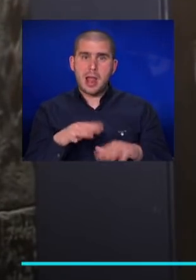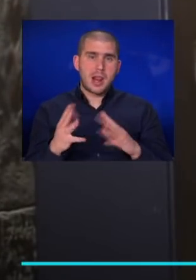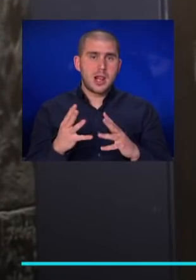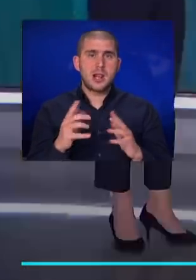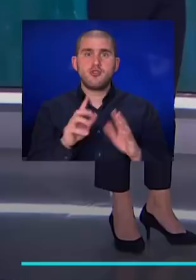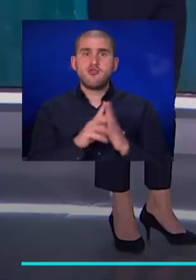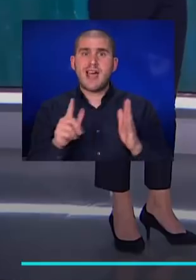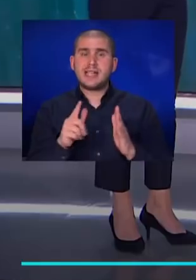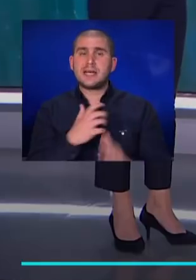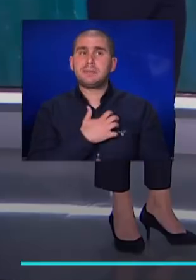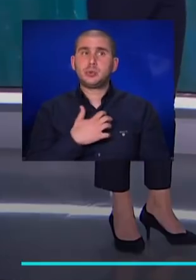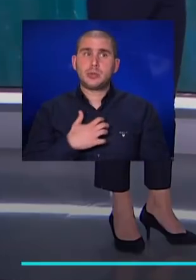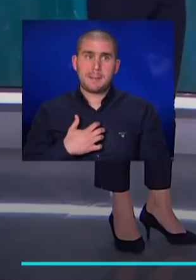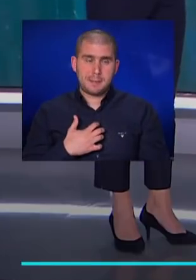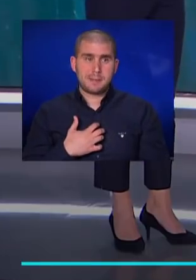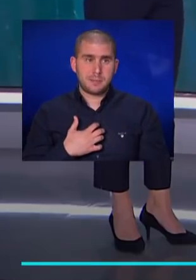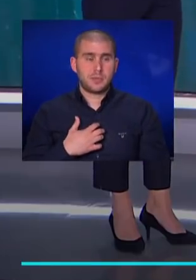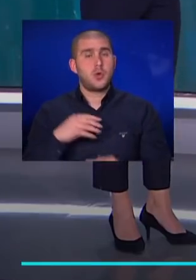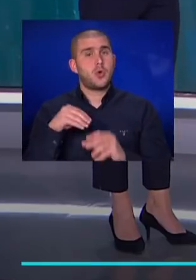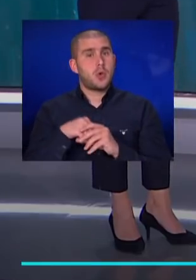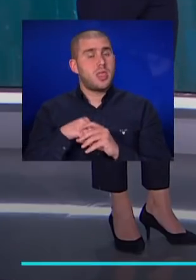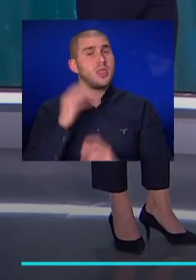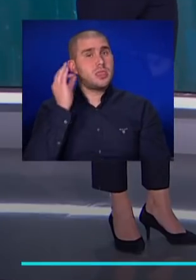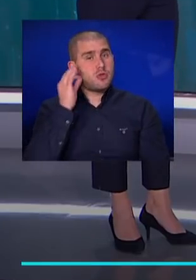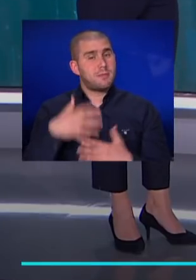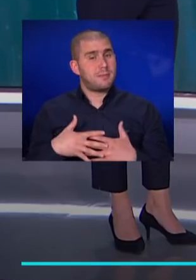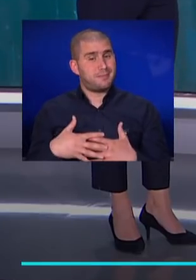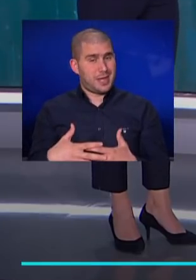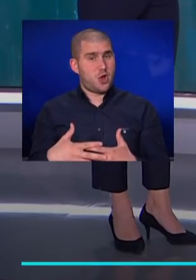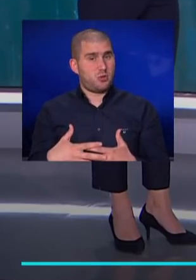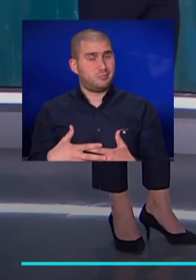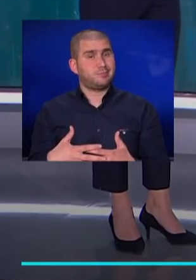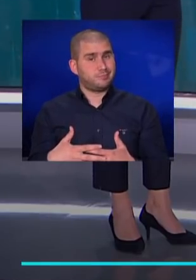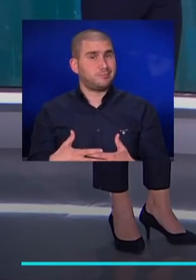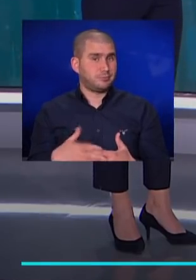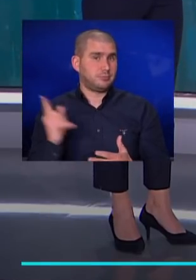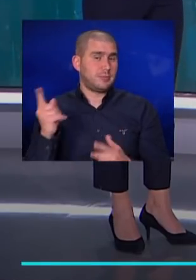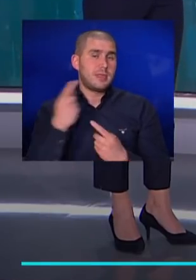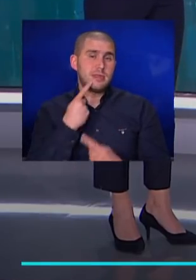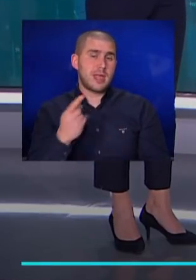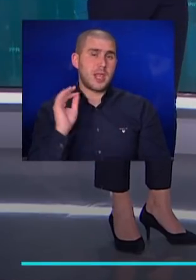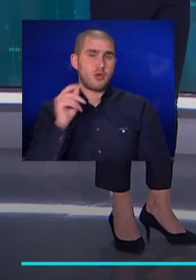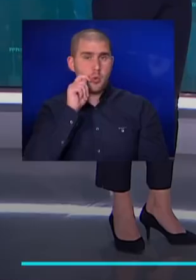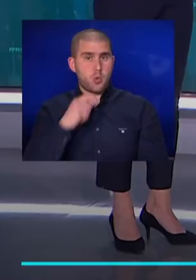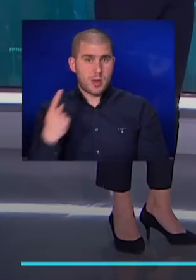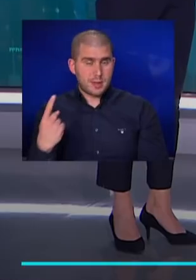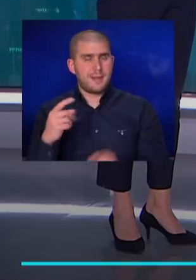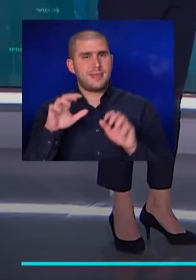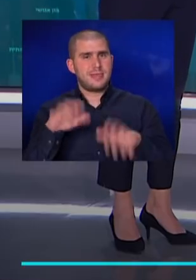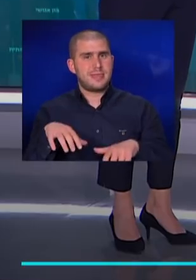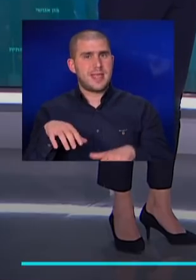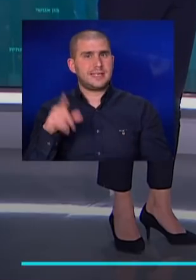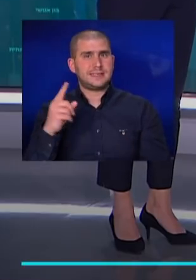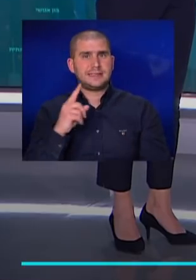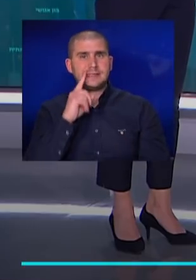17 פצועים, כולל נשים הרות. כך, לפי טענת האוקראינים, כשהנשיא זלנסקי כבר